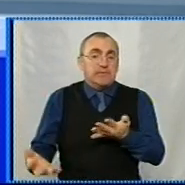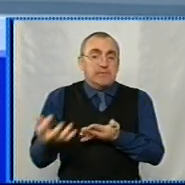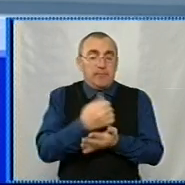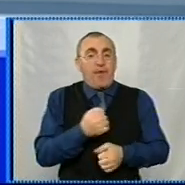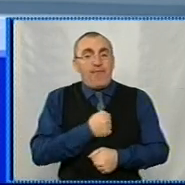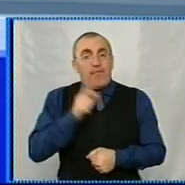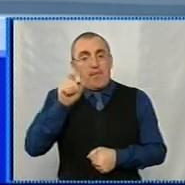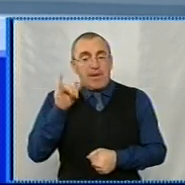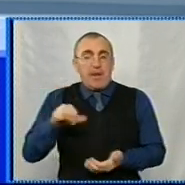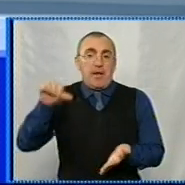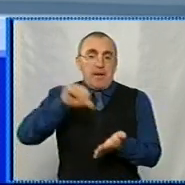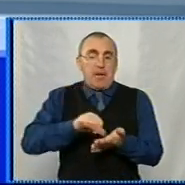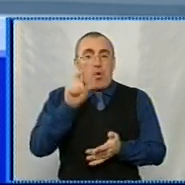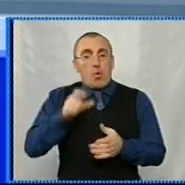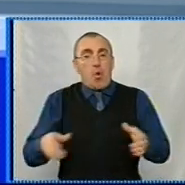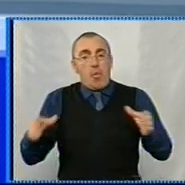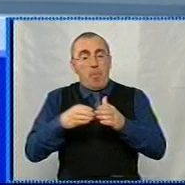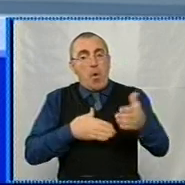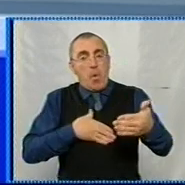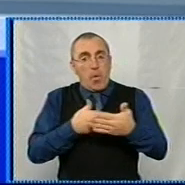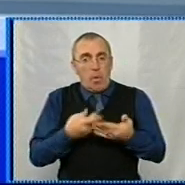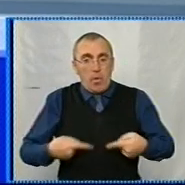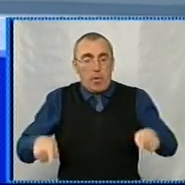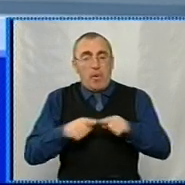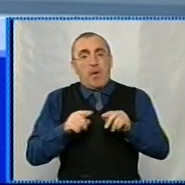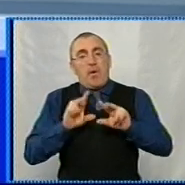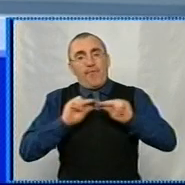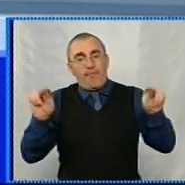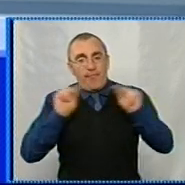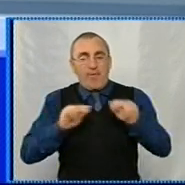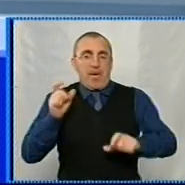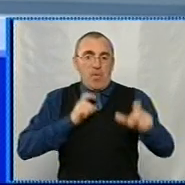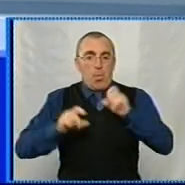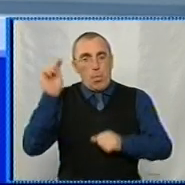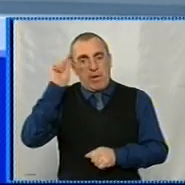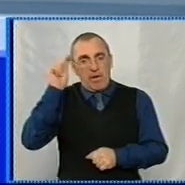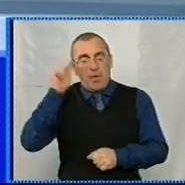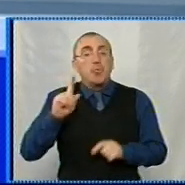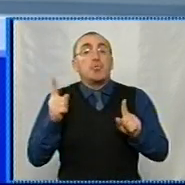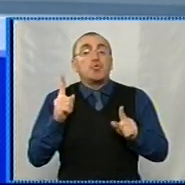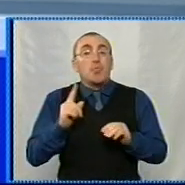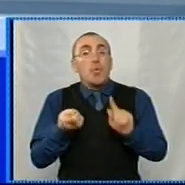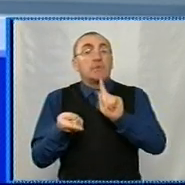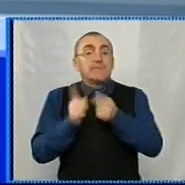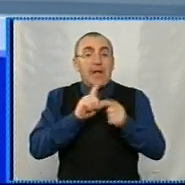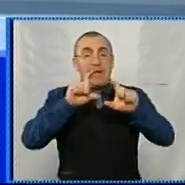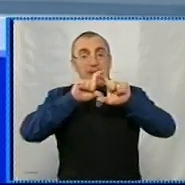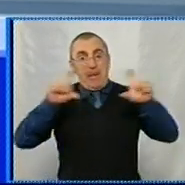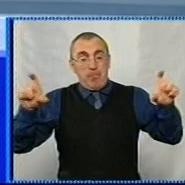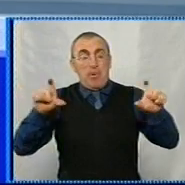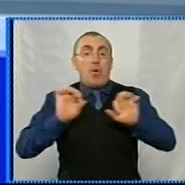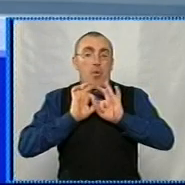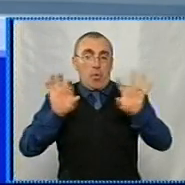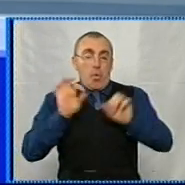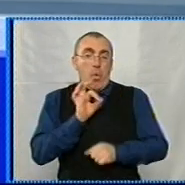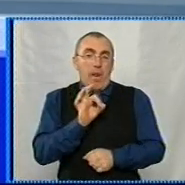військові та представники громадських організацій, викладачі ПЕД-університету. Чому вирішили замінити таблички, розповість